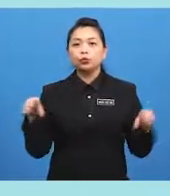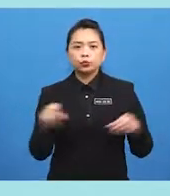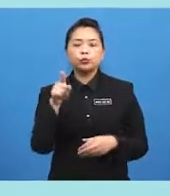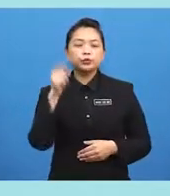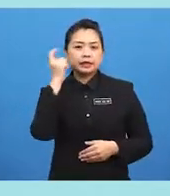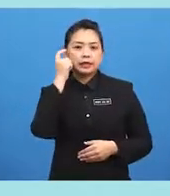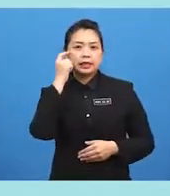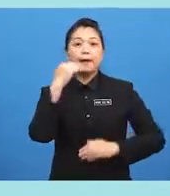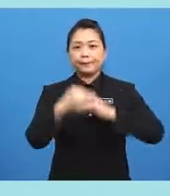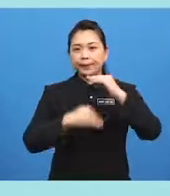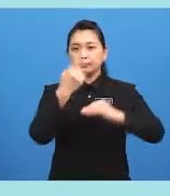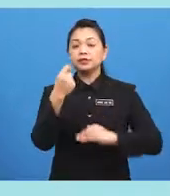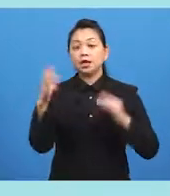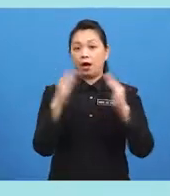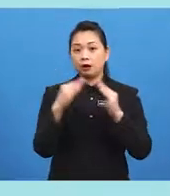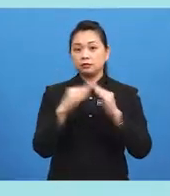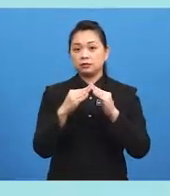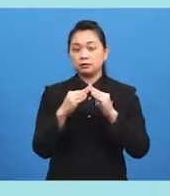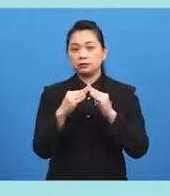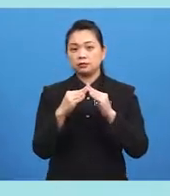think... ...built the house?